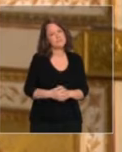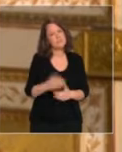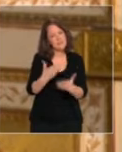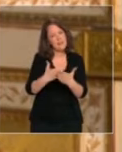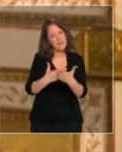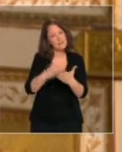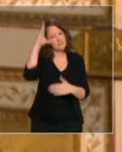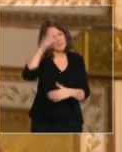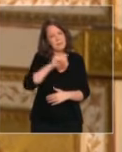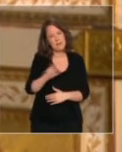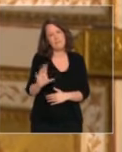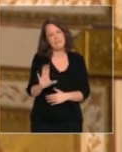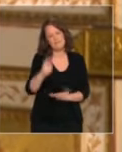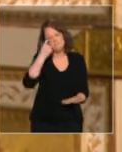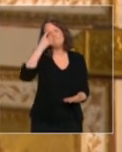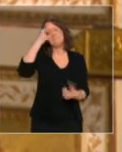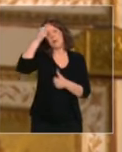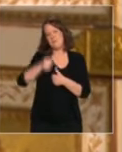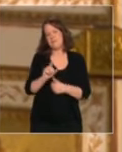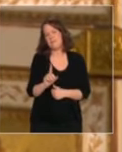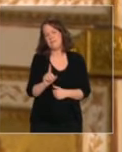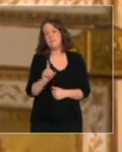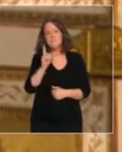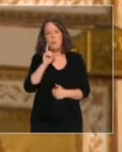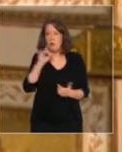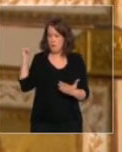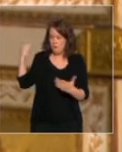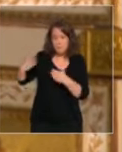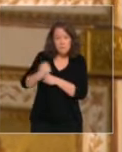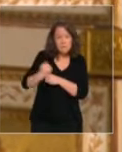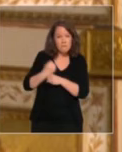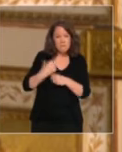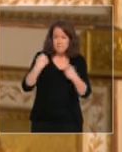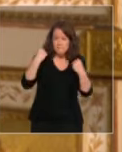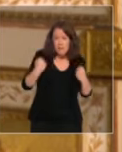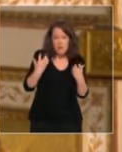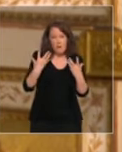souvenir car ce sont autant de forces pour le futur.